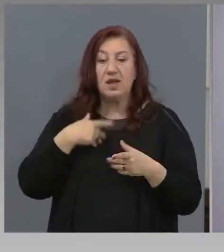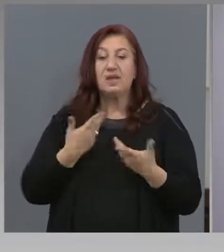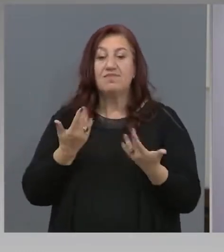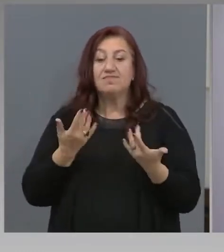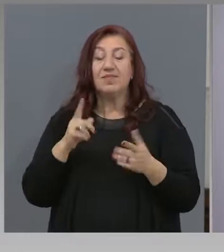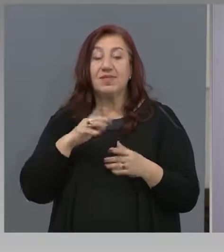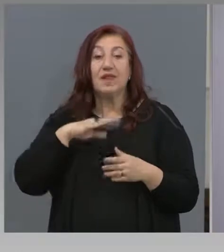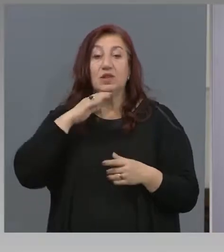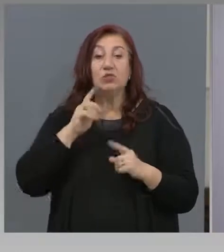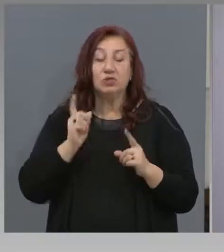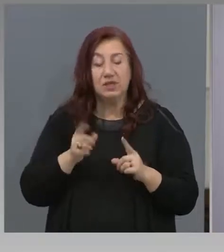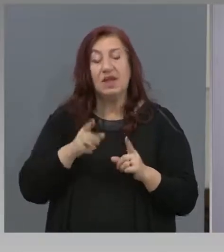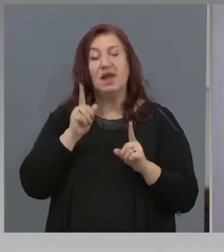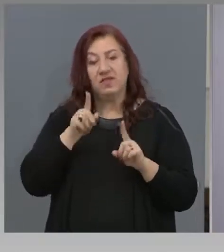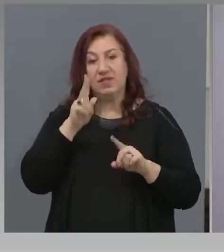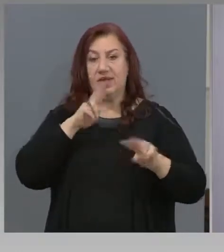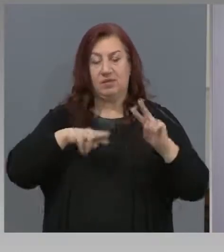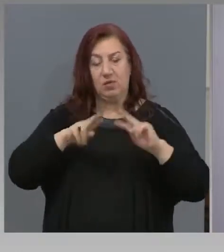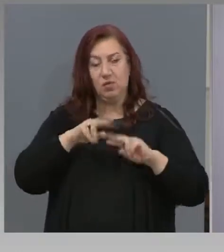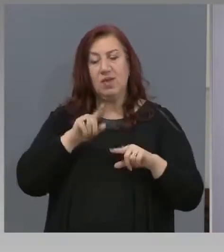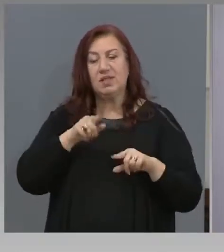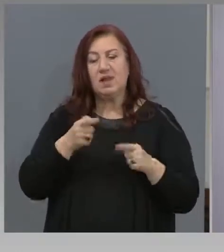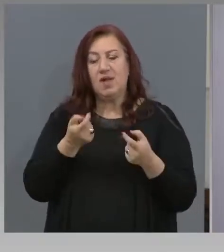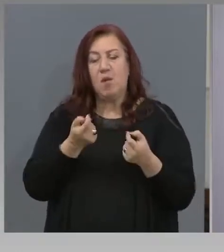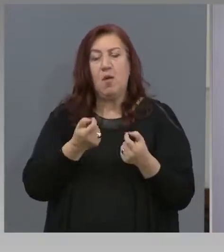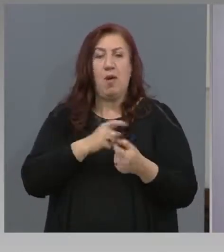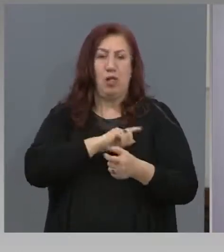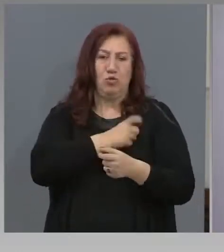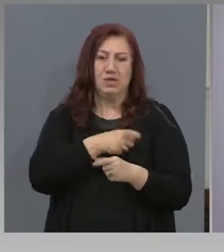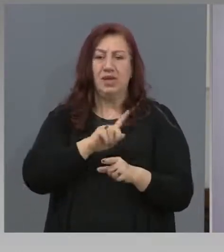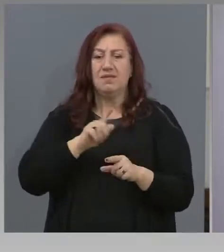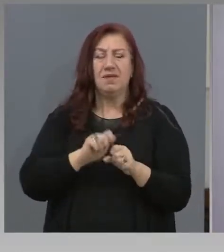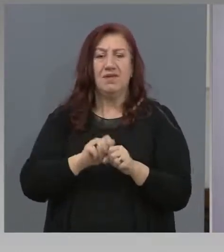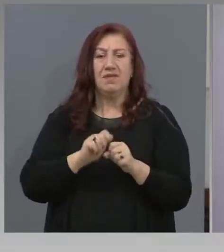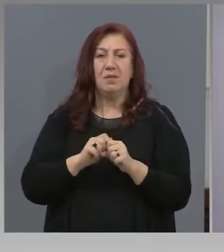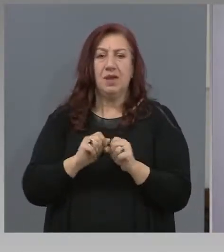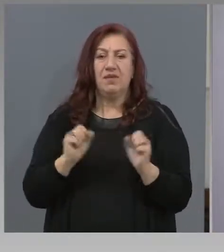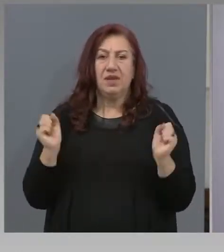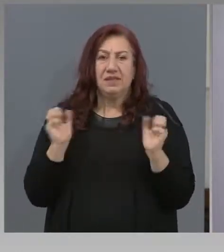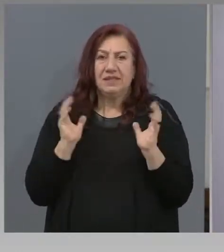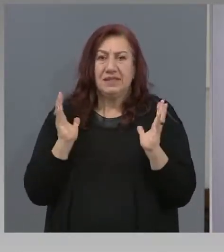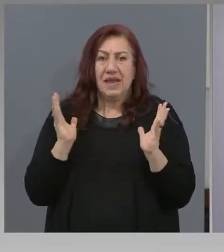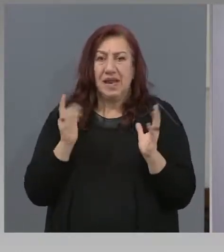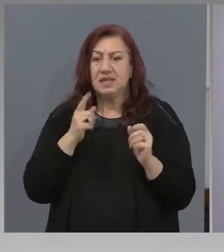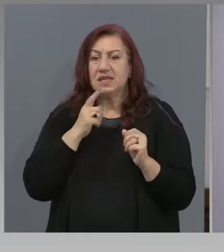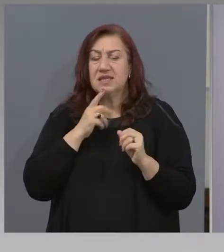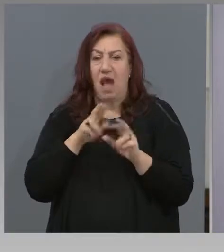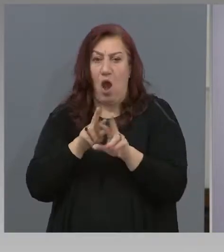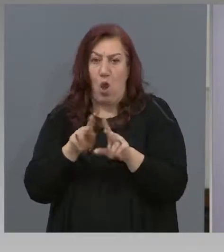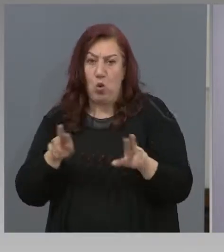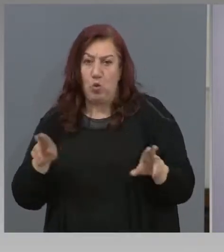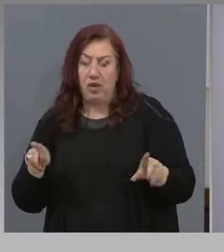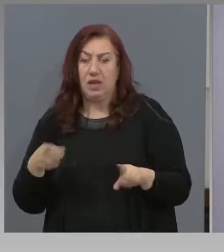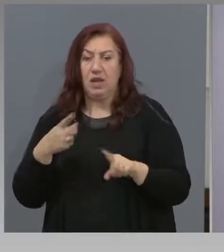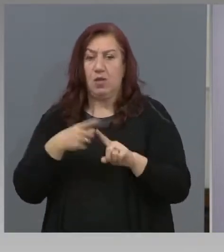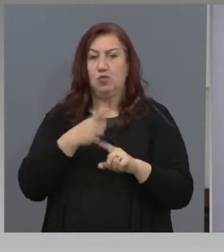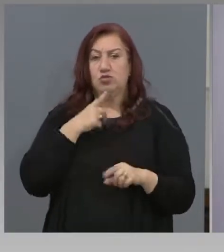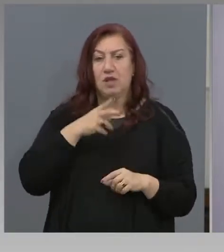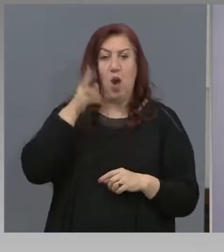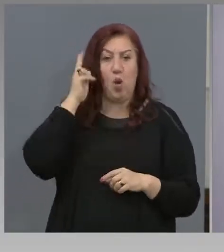като цяло по-малко усилие и не трябва да създава стрес за родителите и учителите.